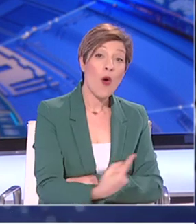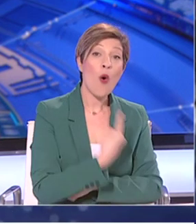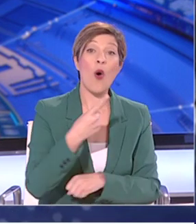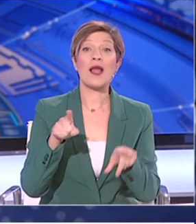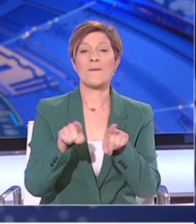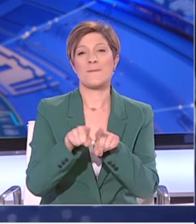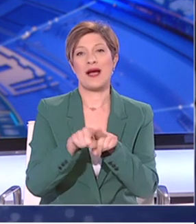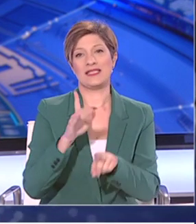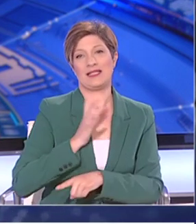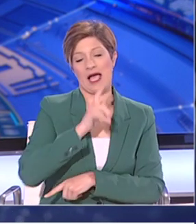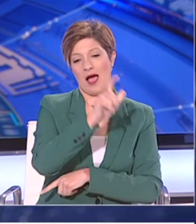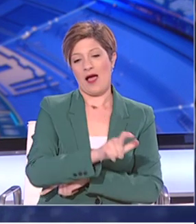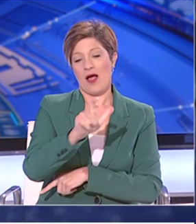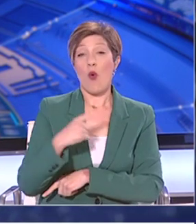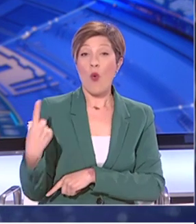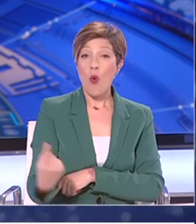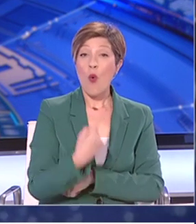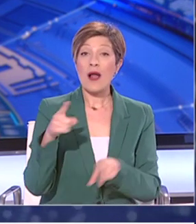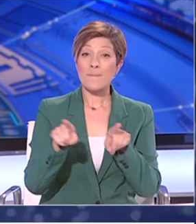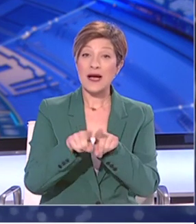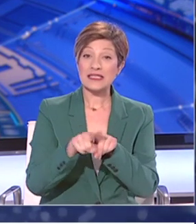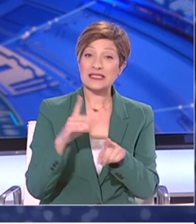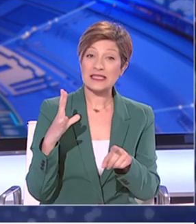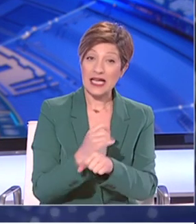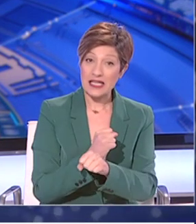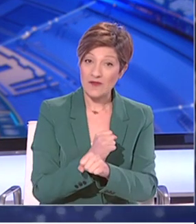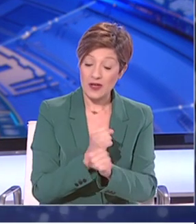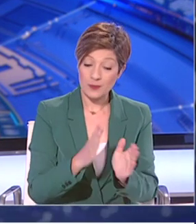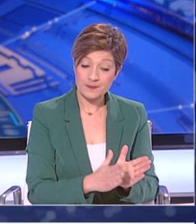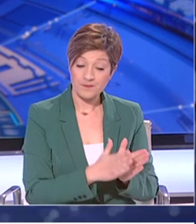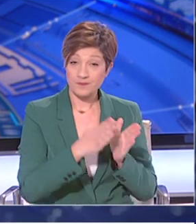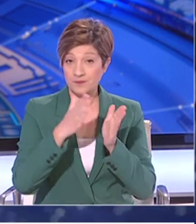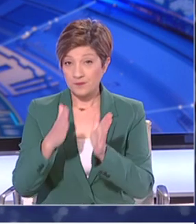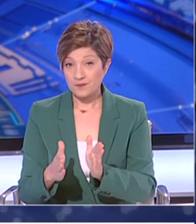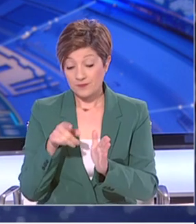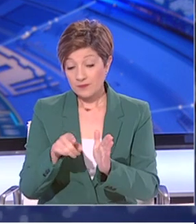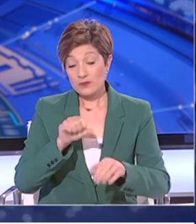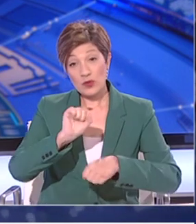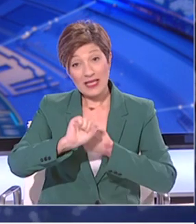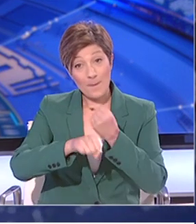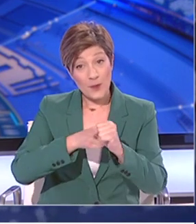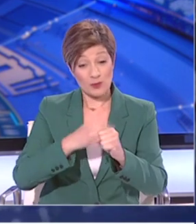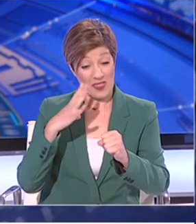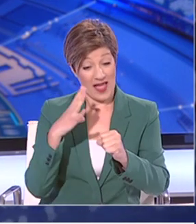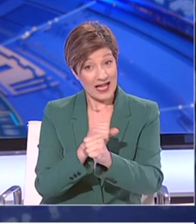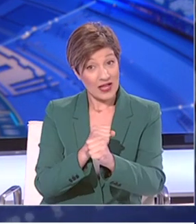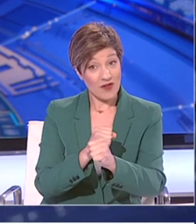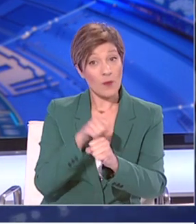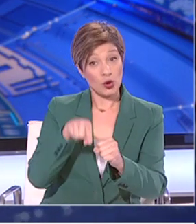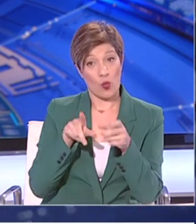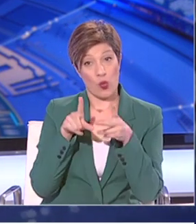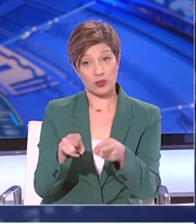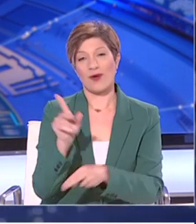και θεωρώ ότι δικαιούμαστε να το πούμε. Από την άλλη, η προσπάθεια αυτή δεν πρέπει στιγμή να χαλαρώσει.